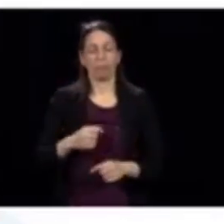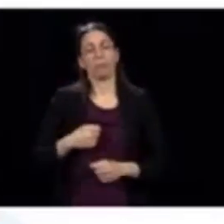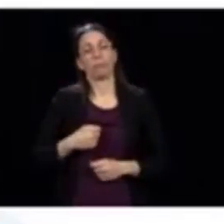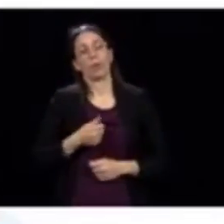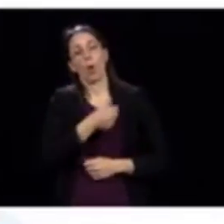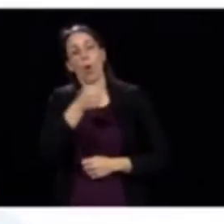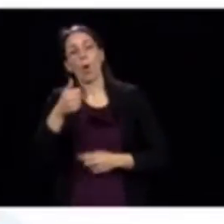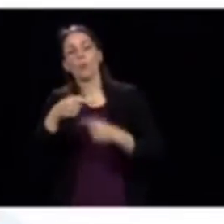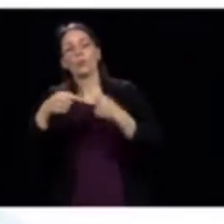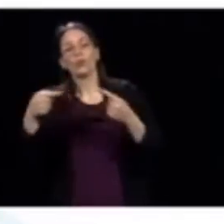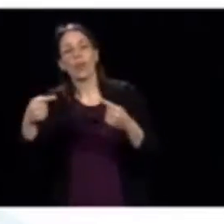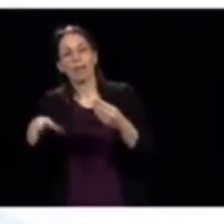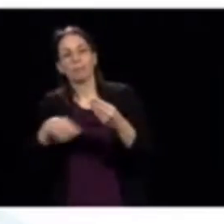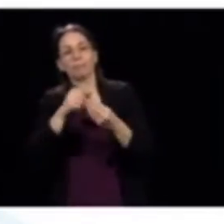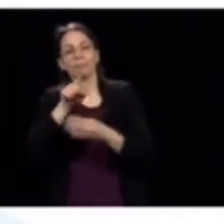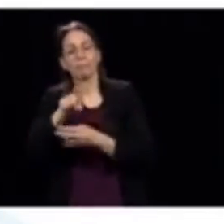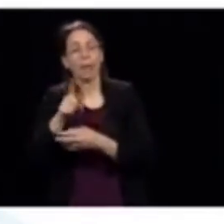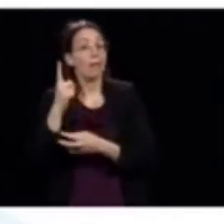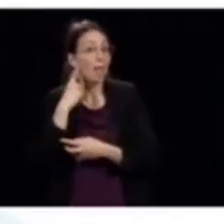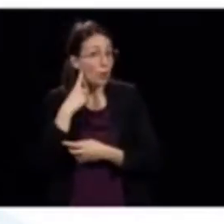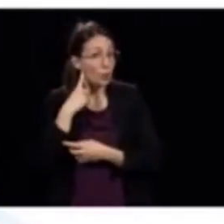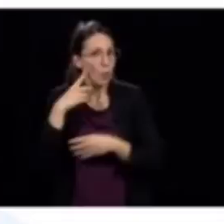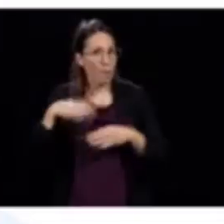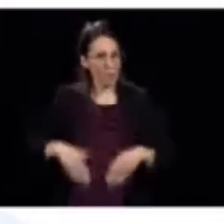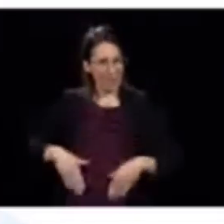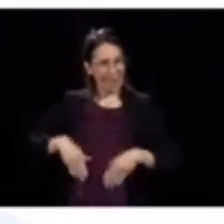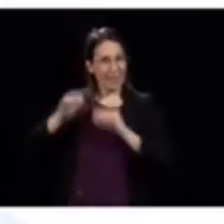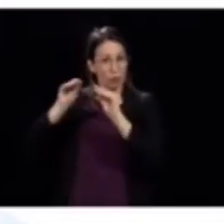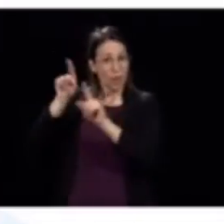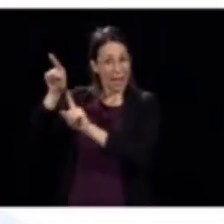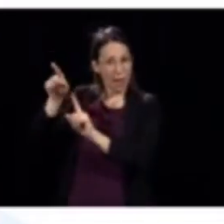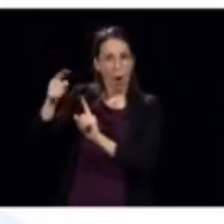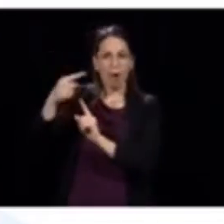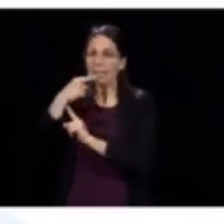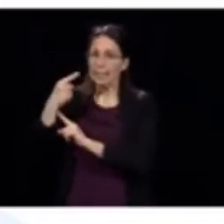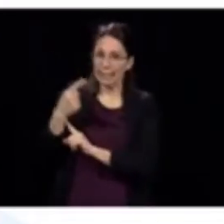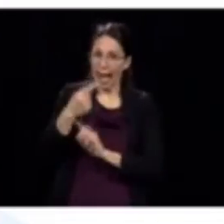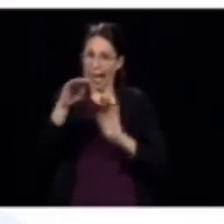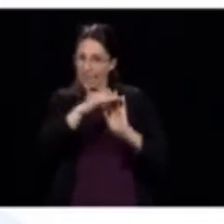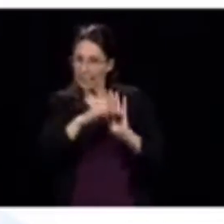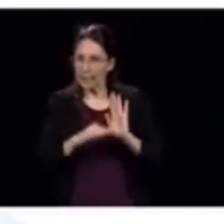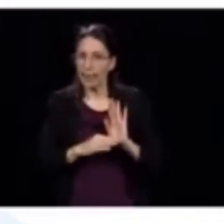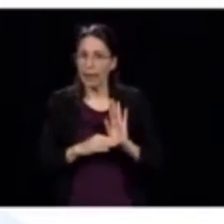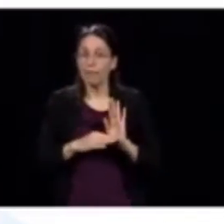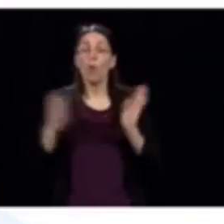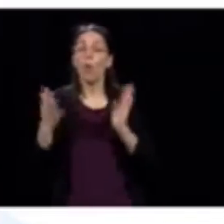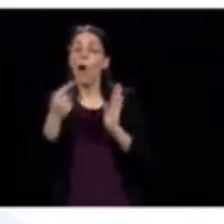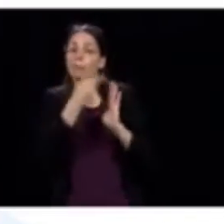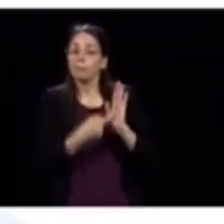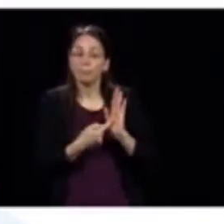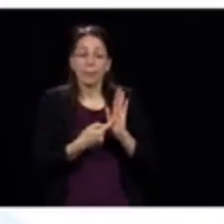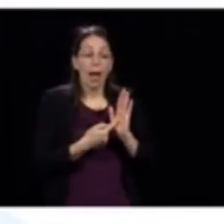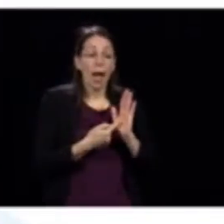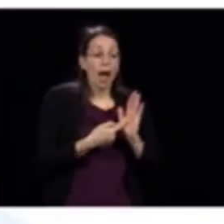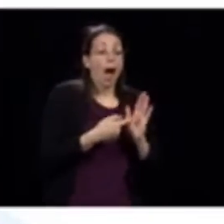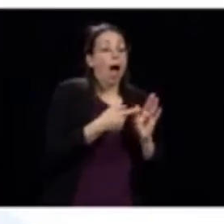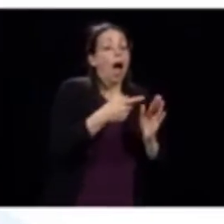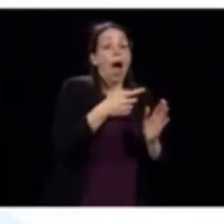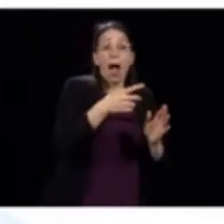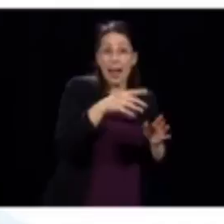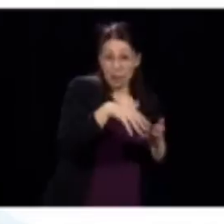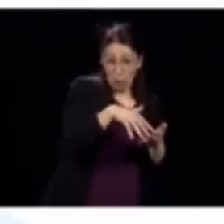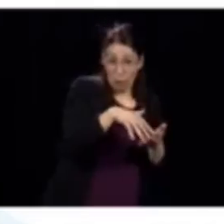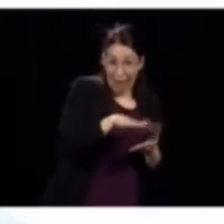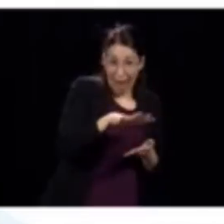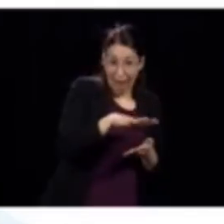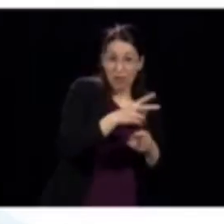on a entendu qu'il y une directive du ministre de l'Éducation pour permettre à des étudiants, soins infirmiers, d'avoir directement leur